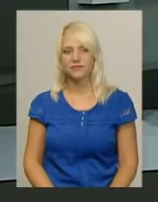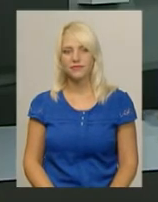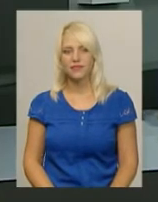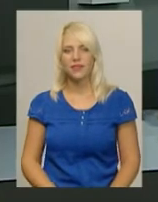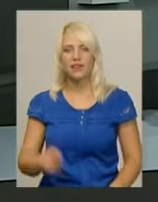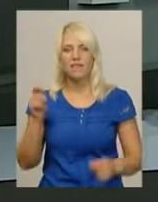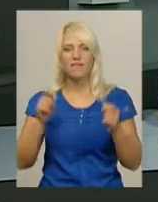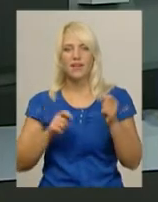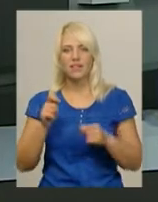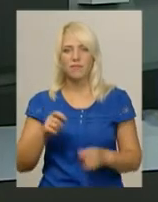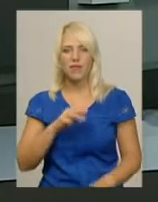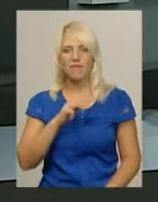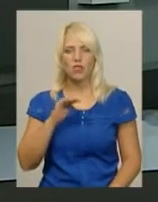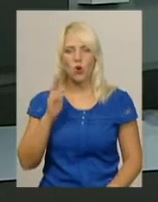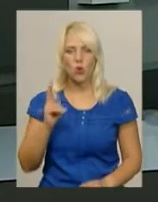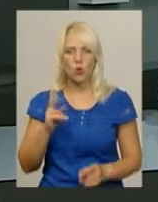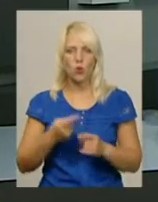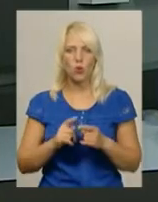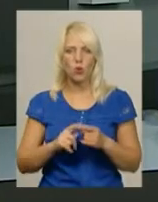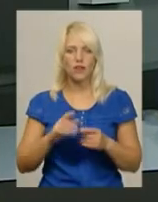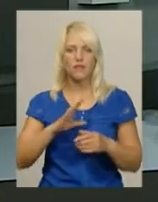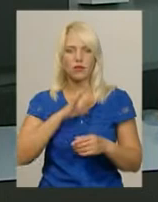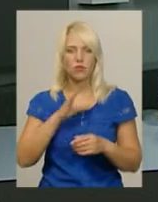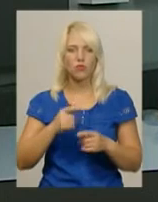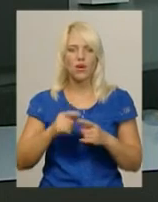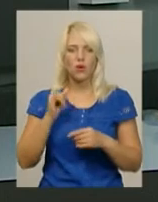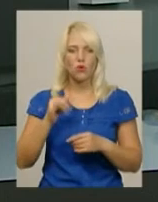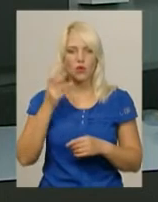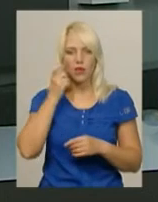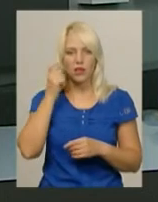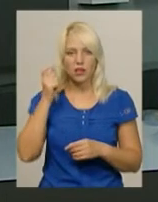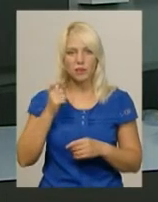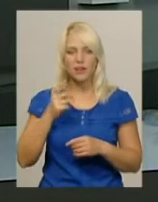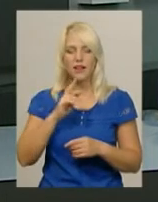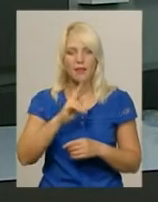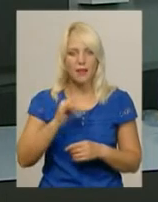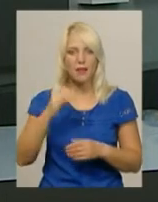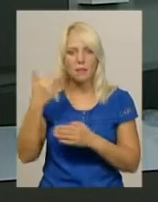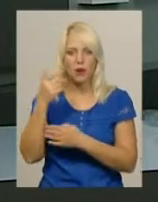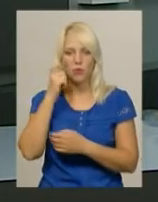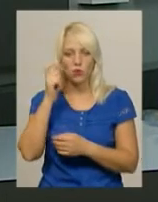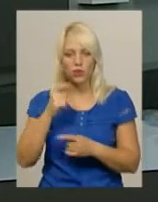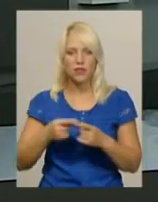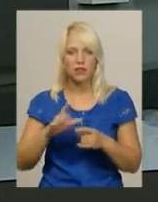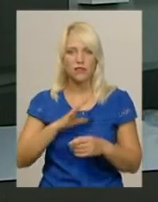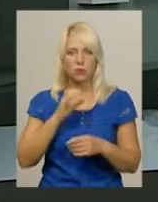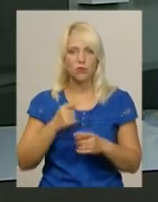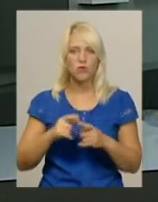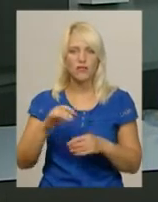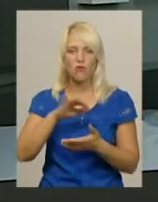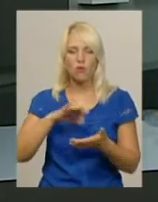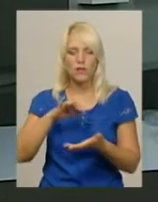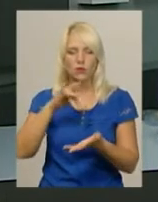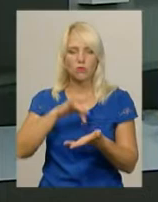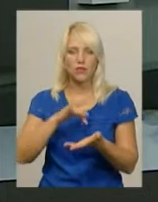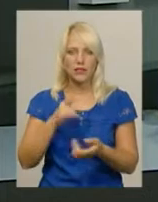Фестиваль «Фарб-холі. Я і прапор України» відбувся сьогодні в обласному центрі. Організувало його головне територіальне управління юстиції